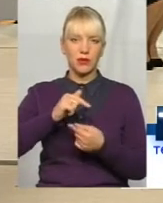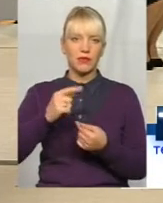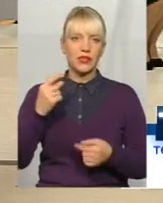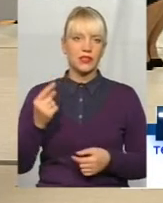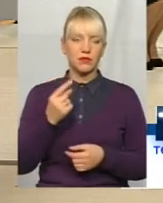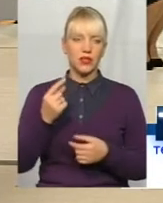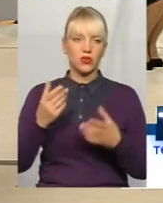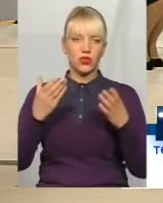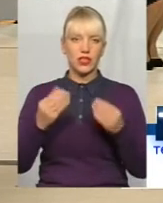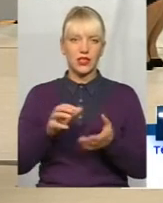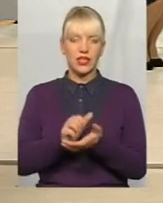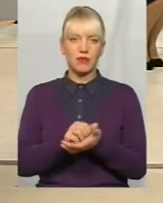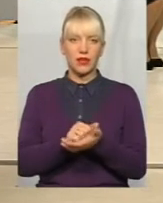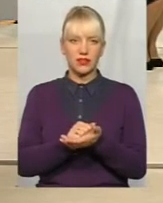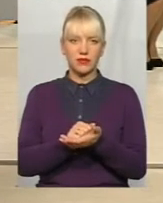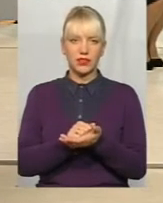заняття